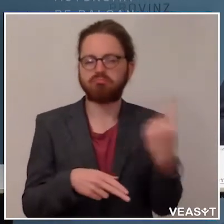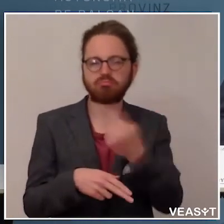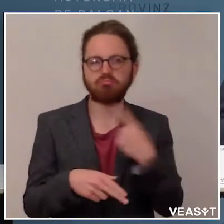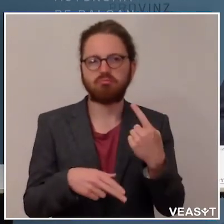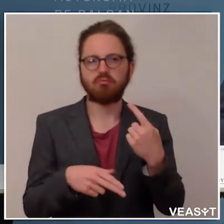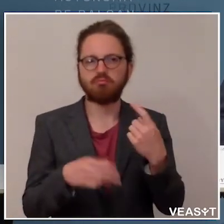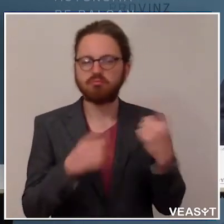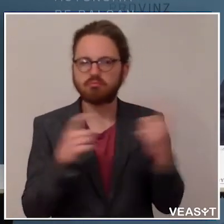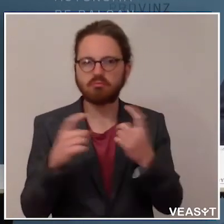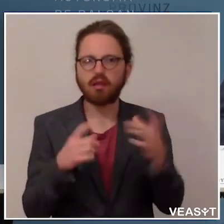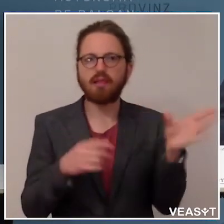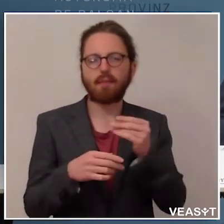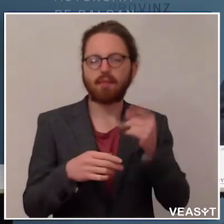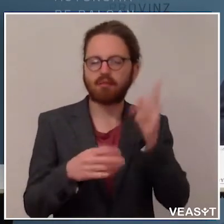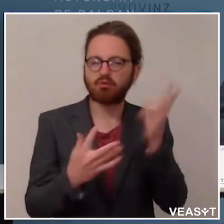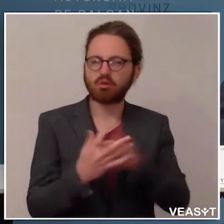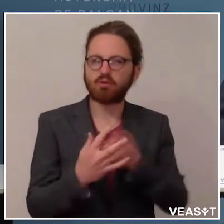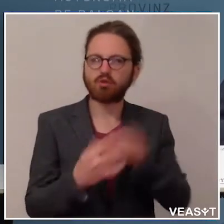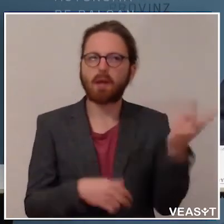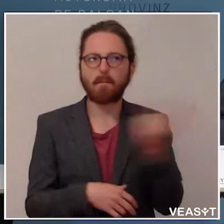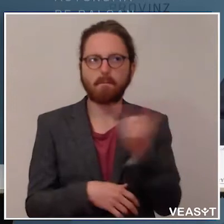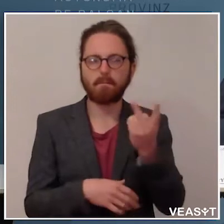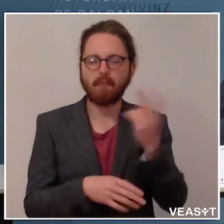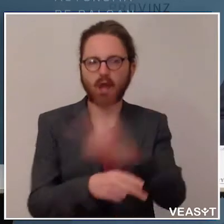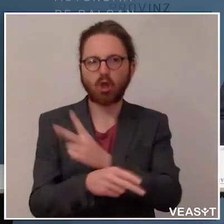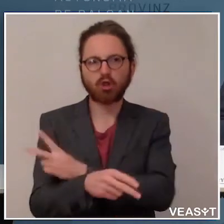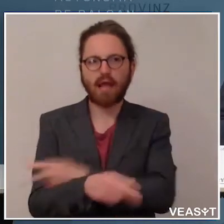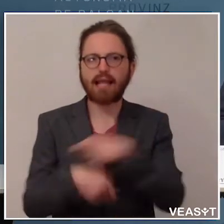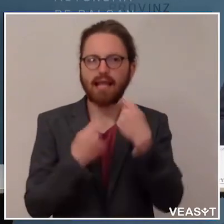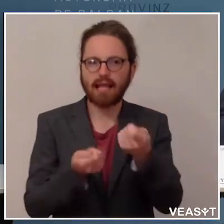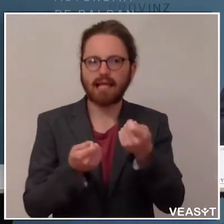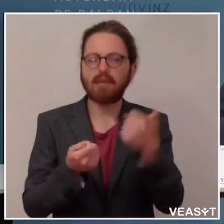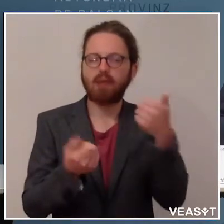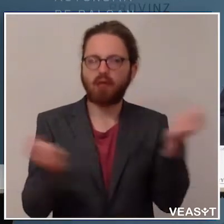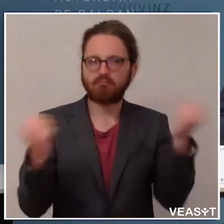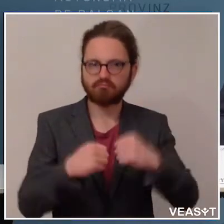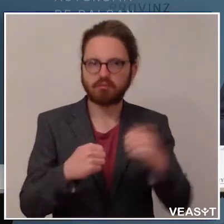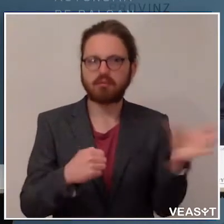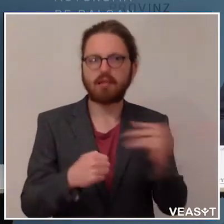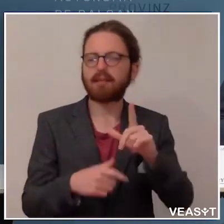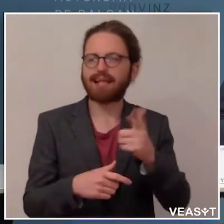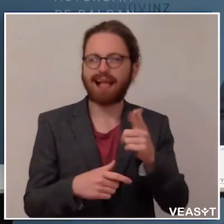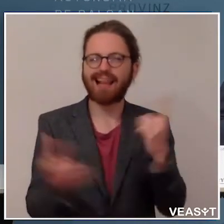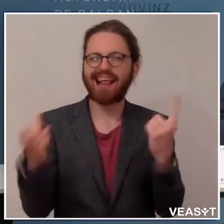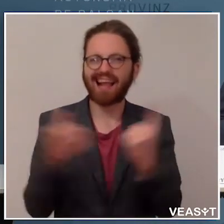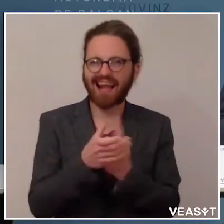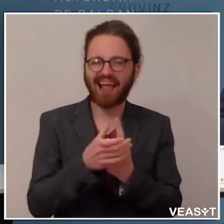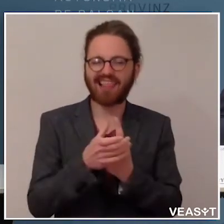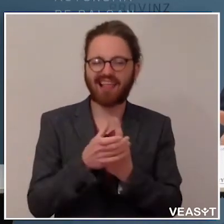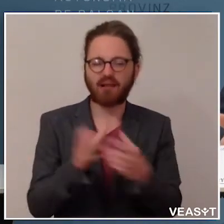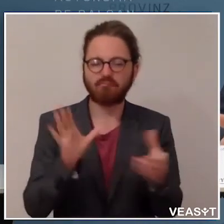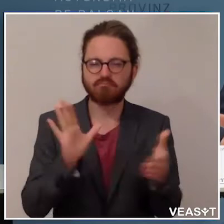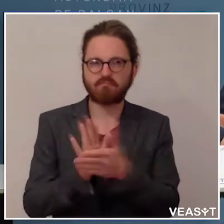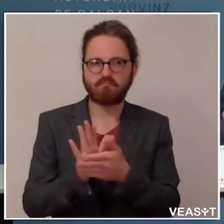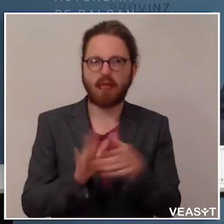den beiden Staaten entsprechende Abkommen gibt, dass es keine Quarantäne-Vorschriften mehr gibt bei der Reise innerhalb der Europaregie in Tirol,